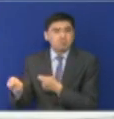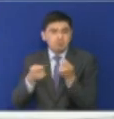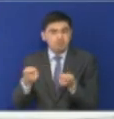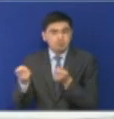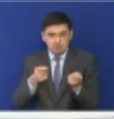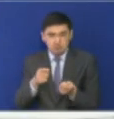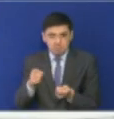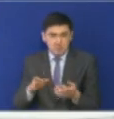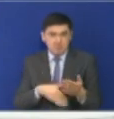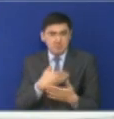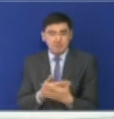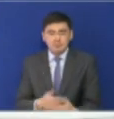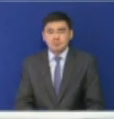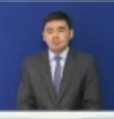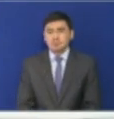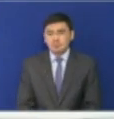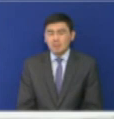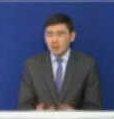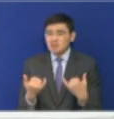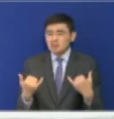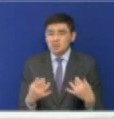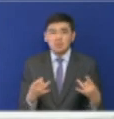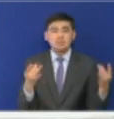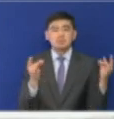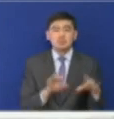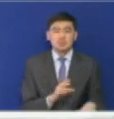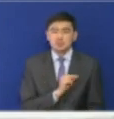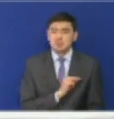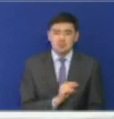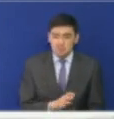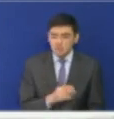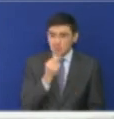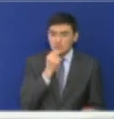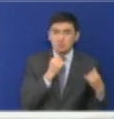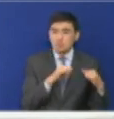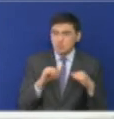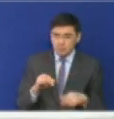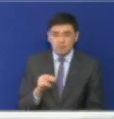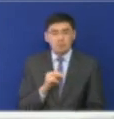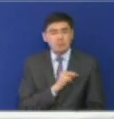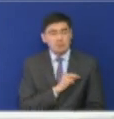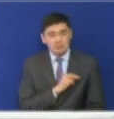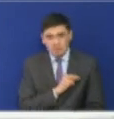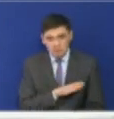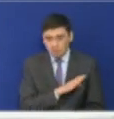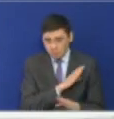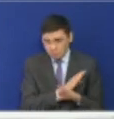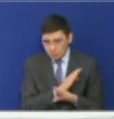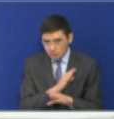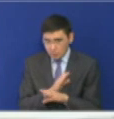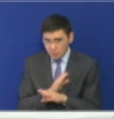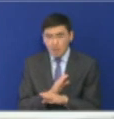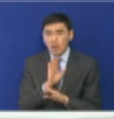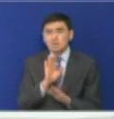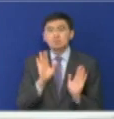сейчас не работают рестораны, не работает общепит. То есть они закрыты для обычного режима